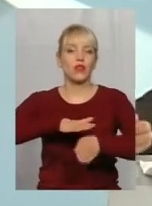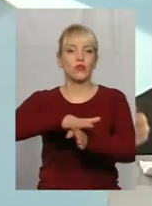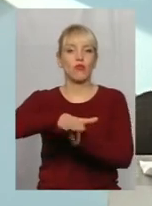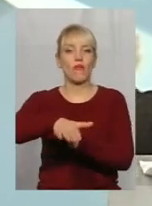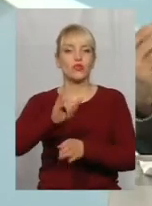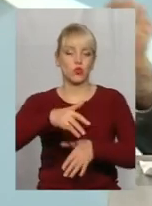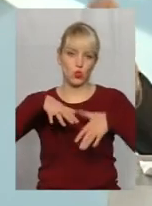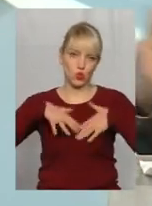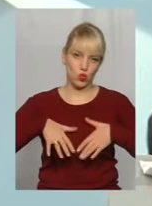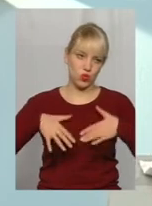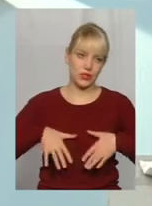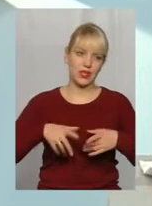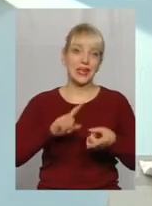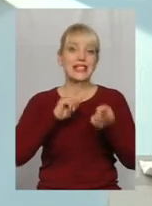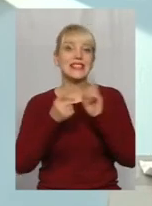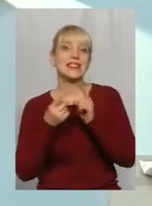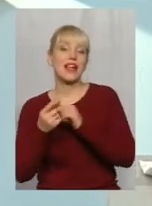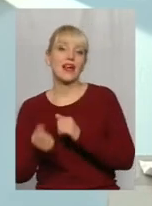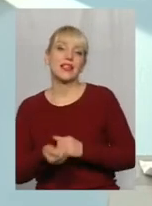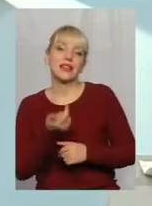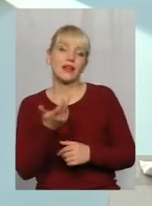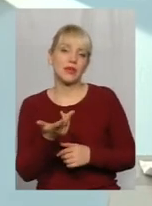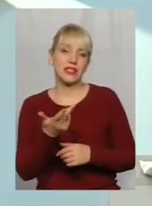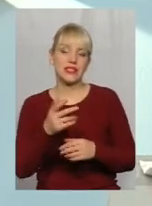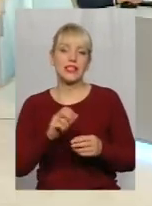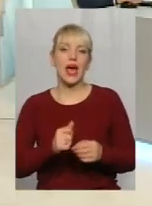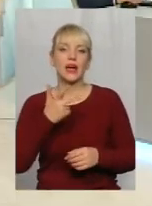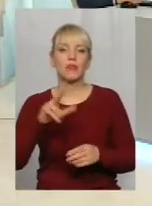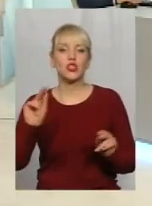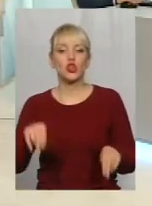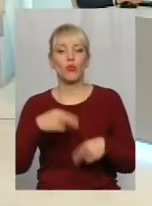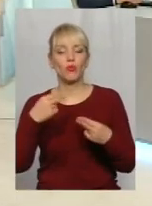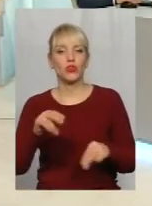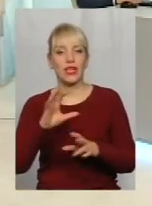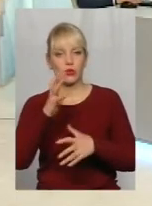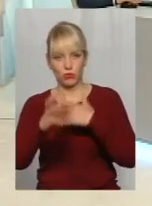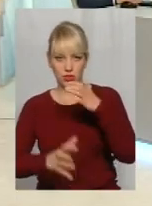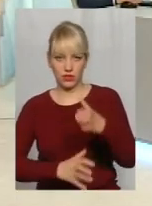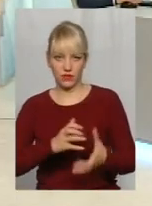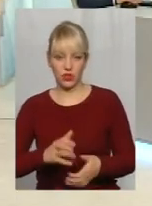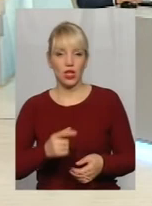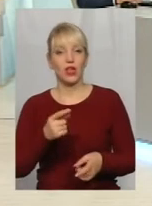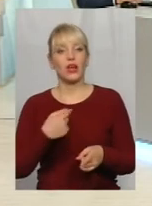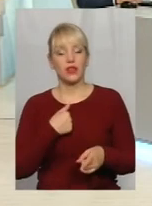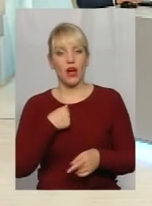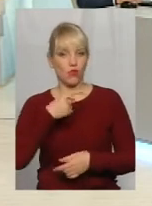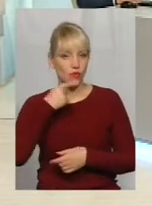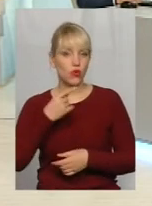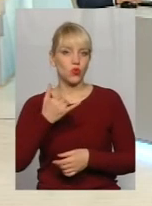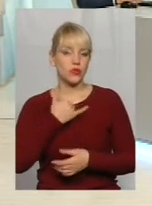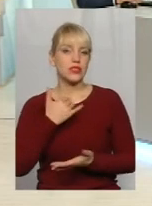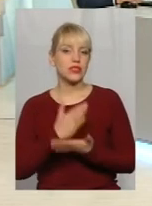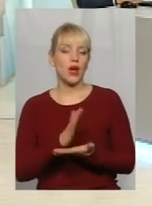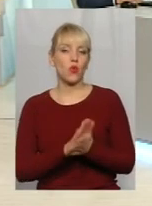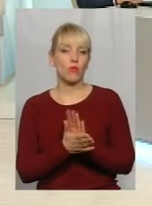грузини стали деякими призерами Чемпіонату світу в Анахаймі осіни. Так що, я ще раз говорю, умови в нас є